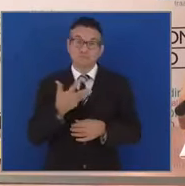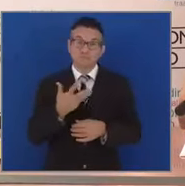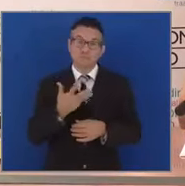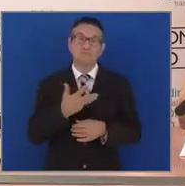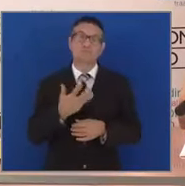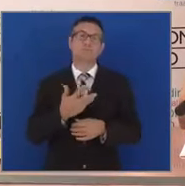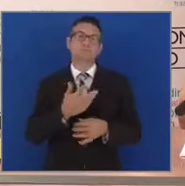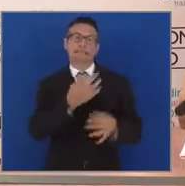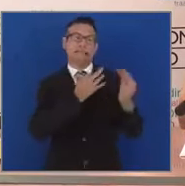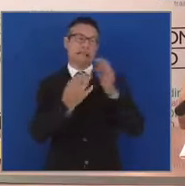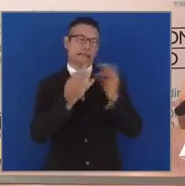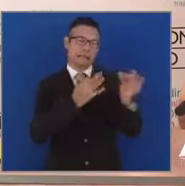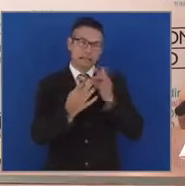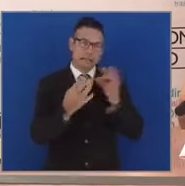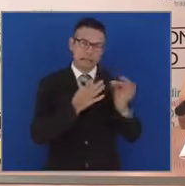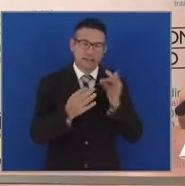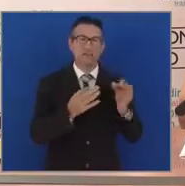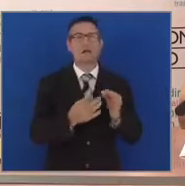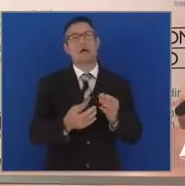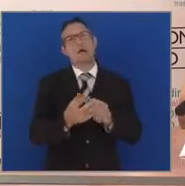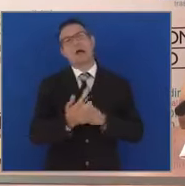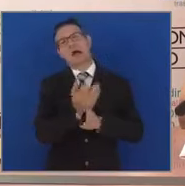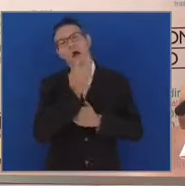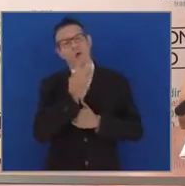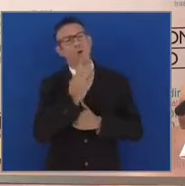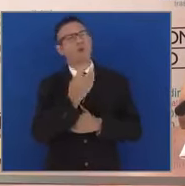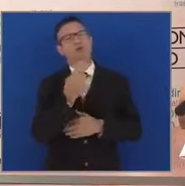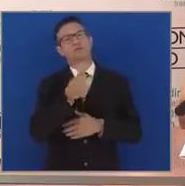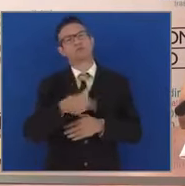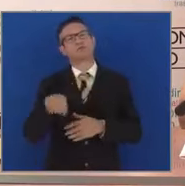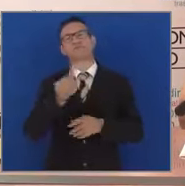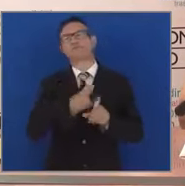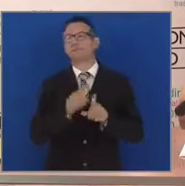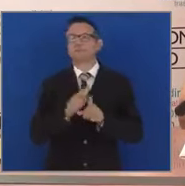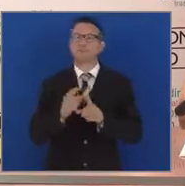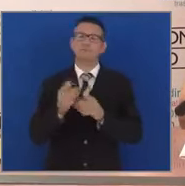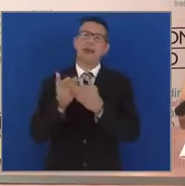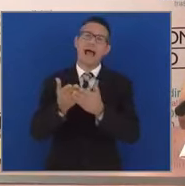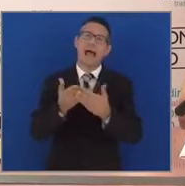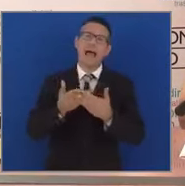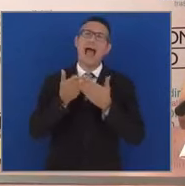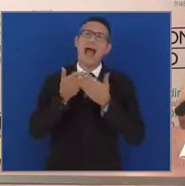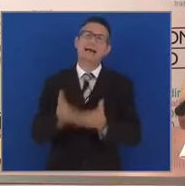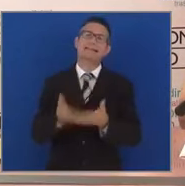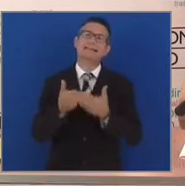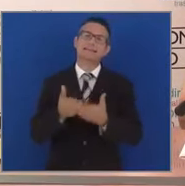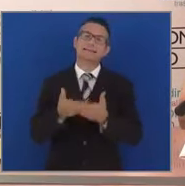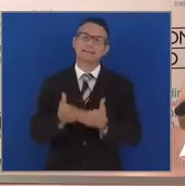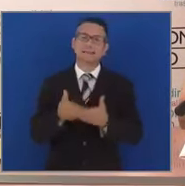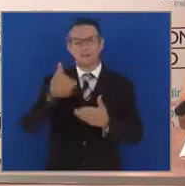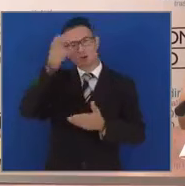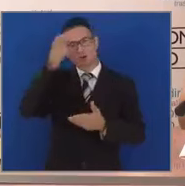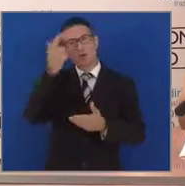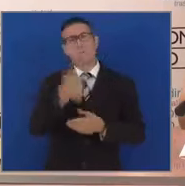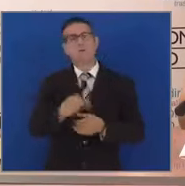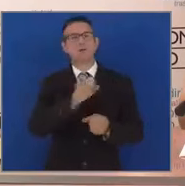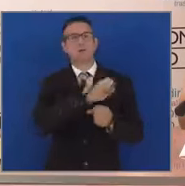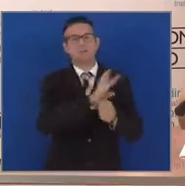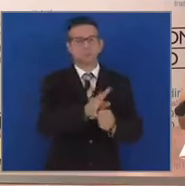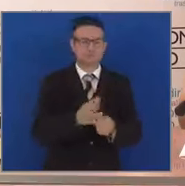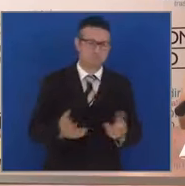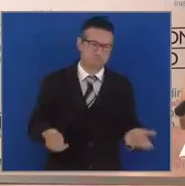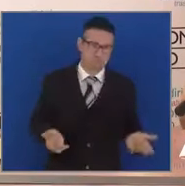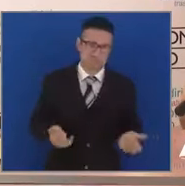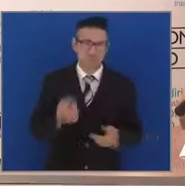state rispetto a un'accusa di un atteggiamento assistenzialista del Governo legato all'emergenza, questi sono numeri